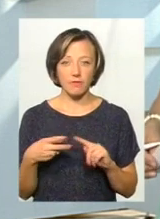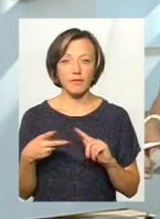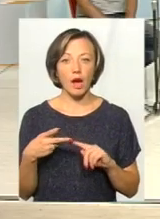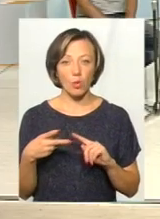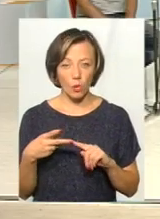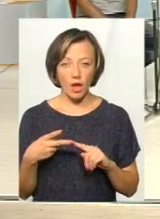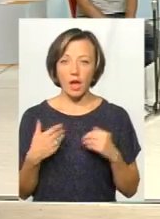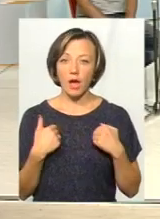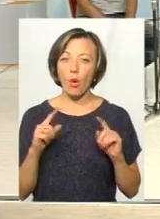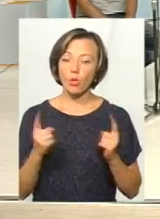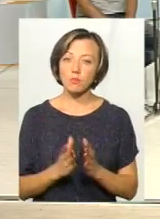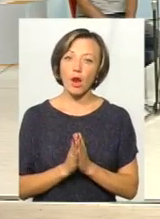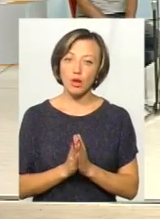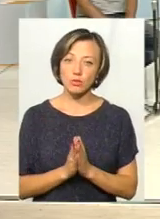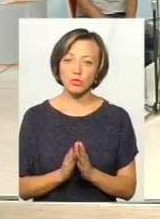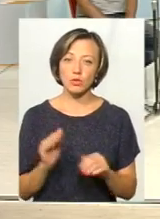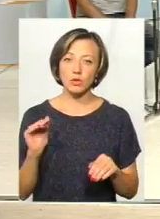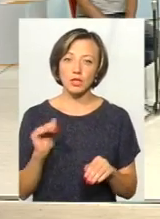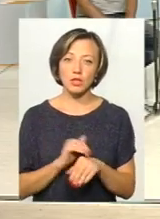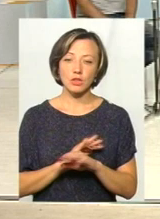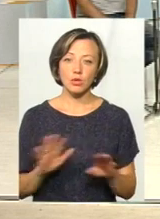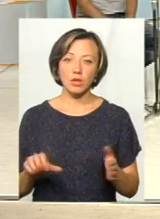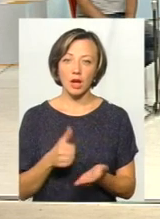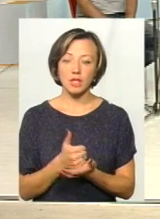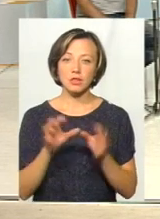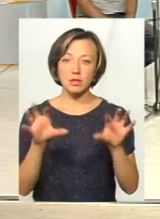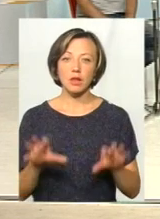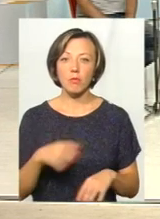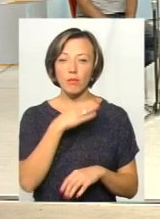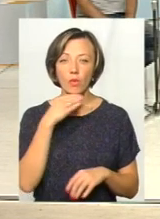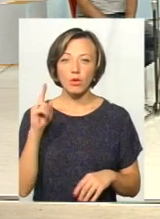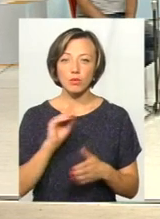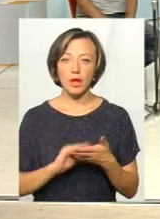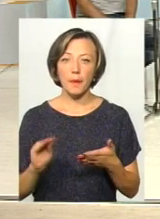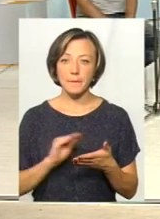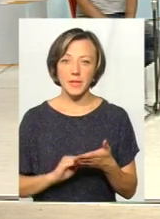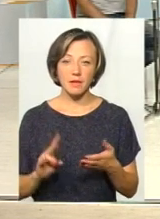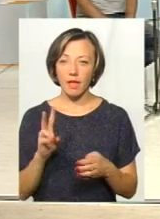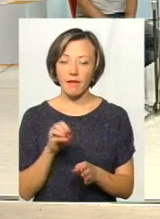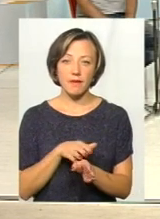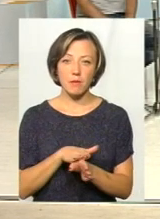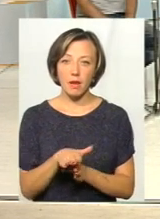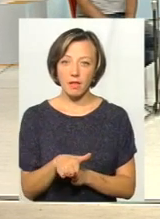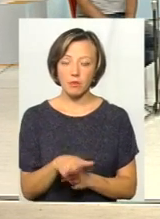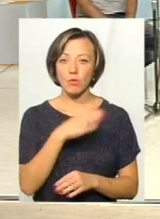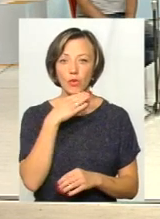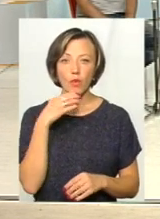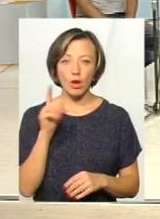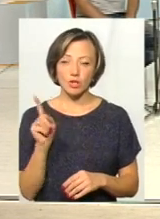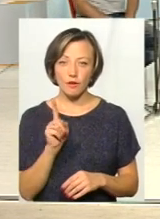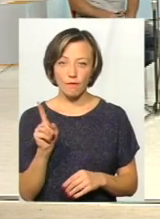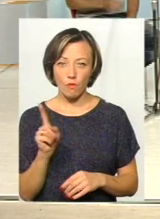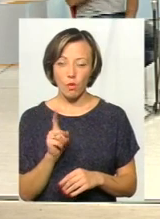второе. Я дуже прошу, не зробити Конституцію. Там багато чого написано і не виконяється. Магато чого.